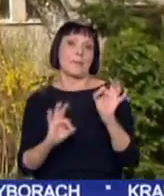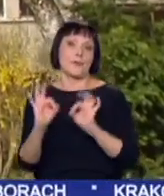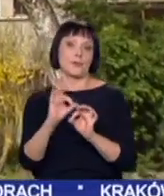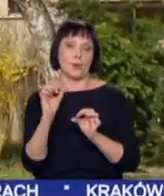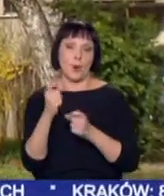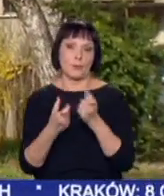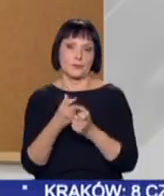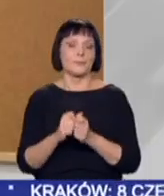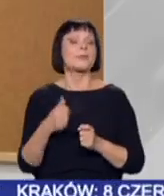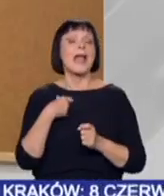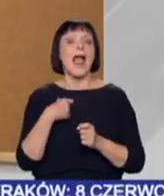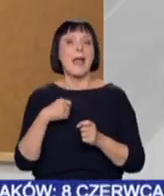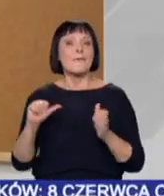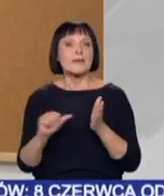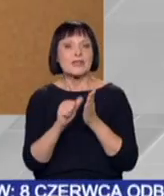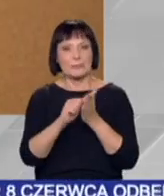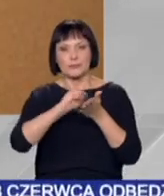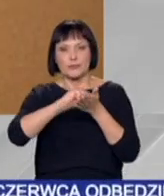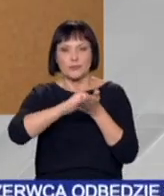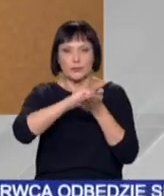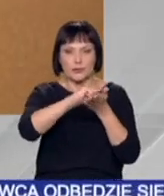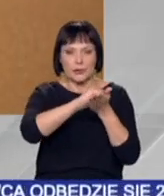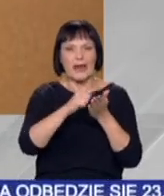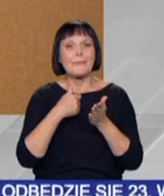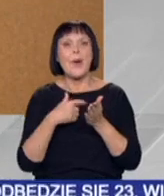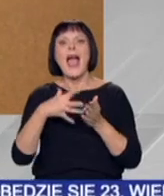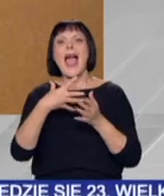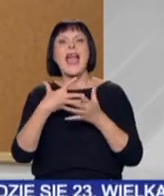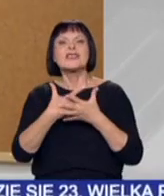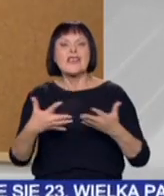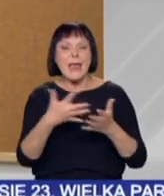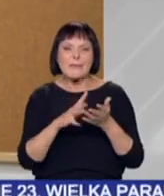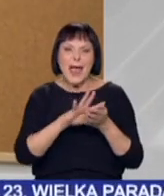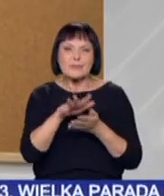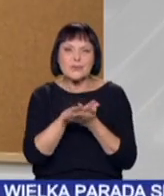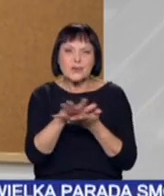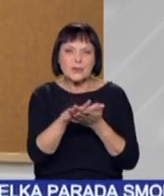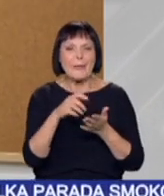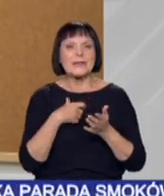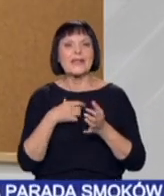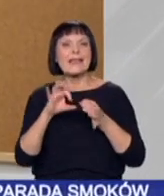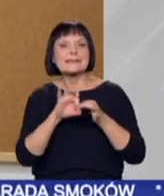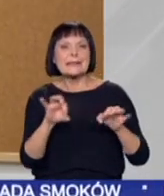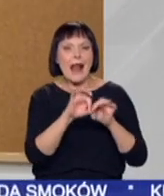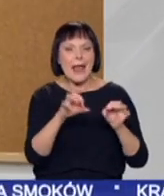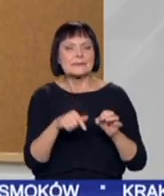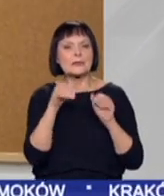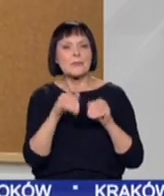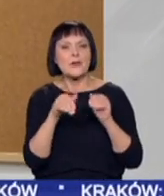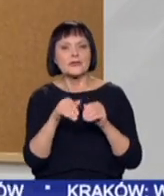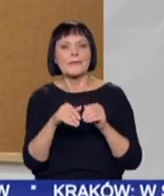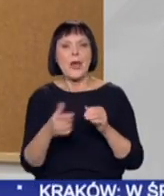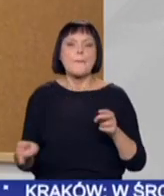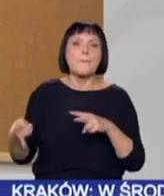rewitalizację. Rzeźba na pewno musi być wyczyszczona, ona była zasypana ziemią. Będzie wykonana instalacja, która umożliwi właśnie